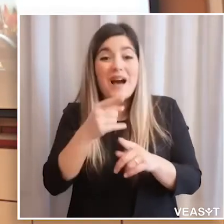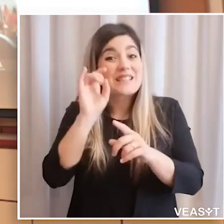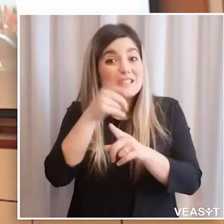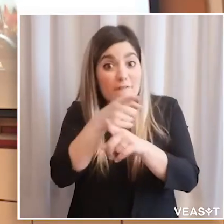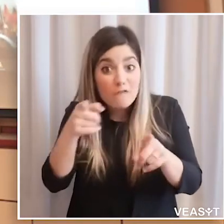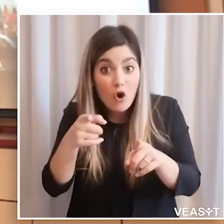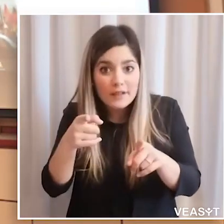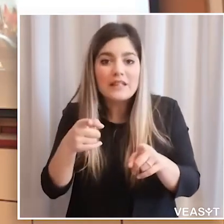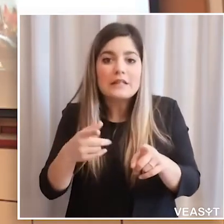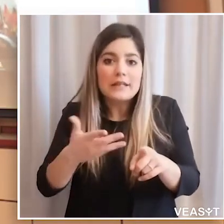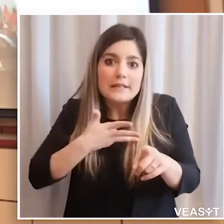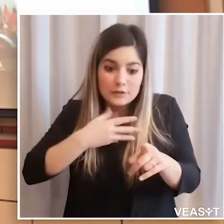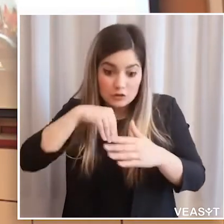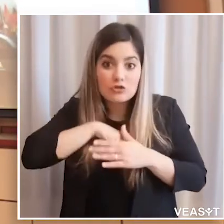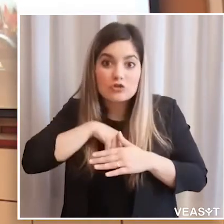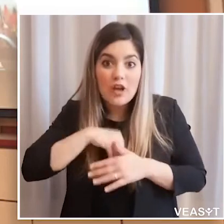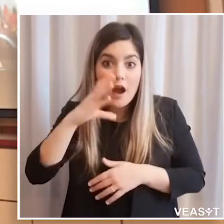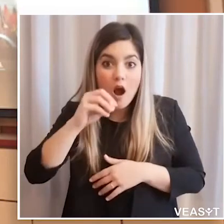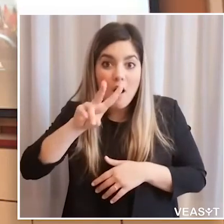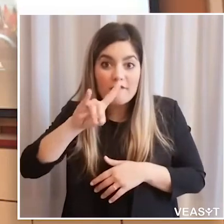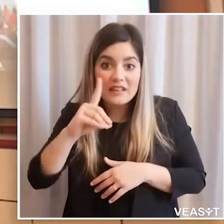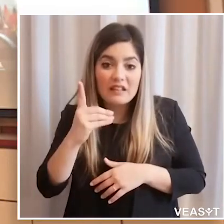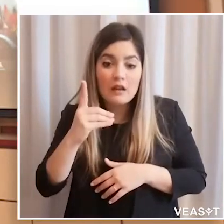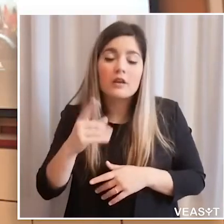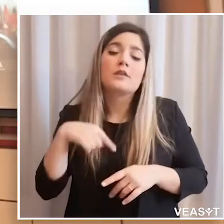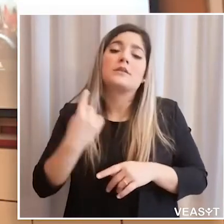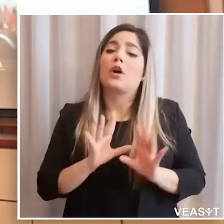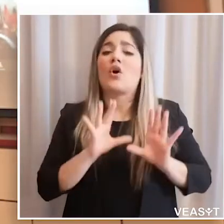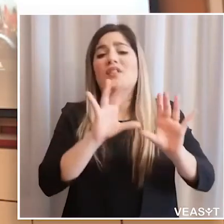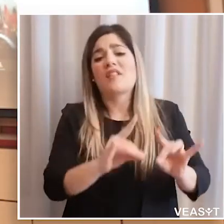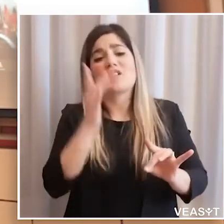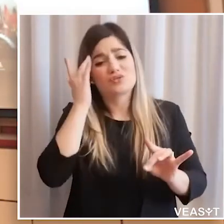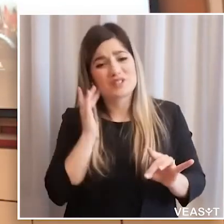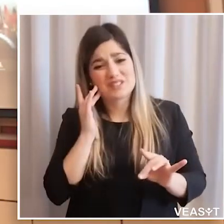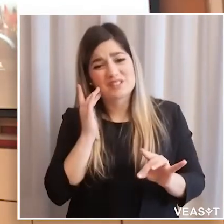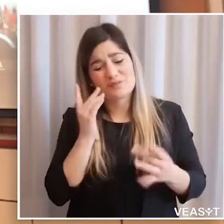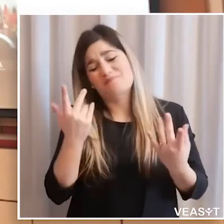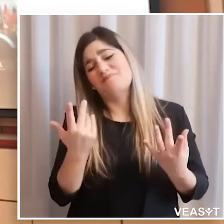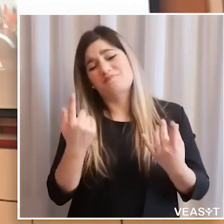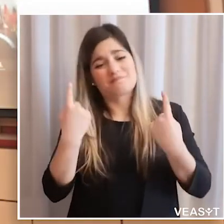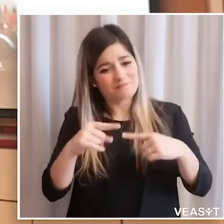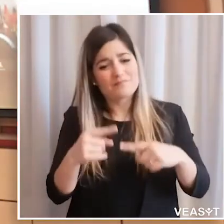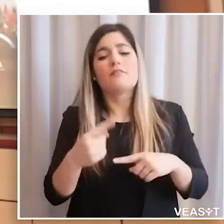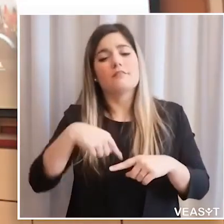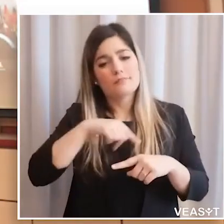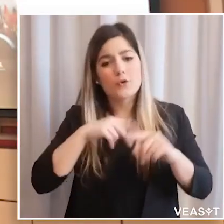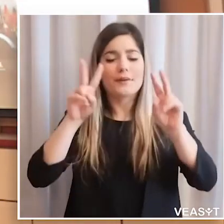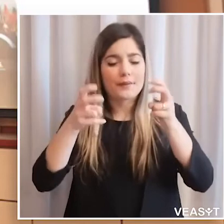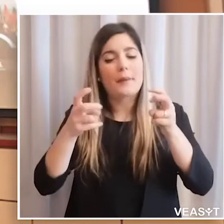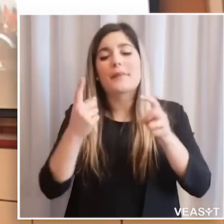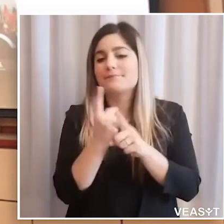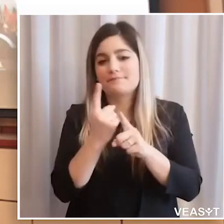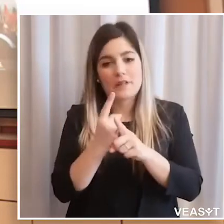ma siete un portatore sano, chiaramente portate Covid all'interno dell'ospedale. E magari lo portate al vostro parente, pensate. Quindi devo dire,